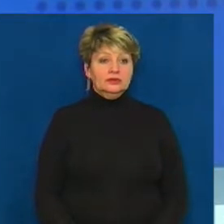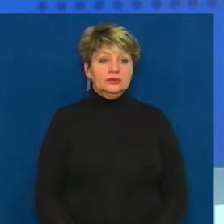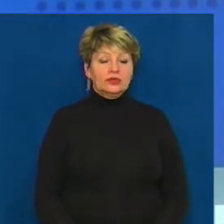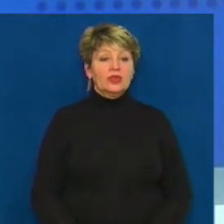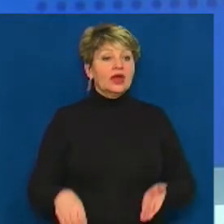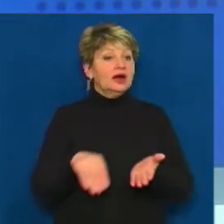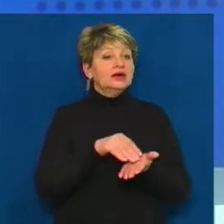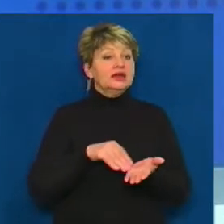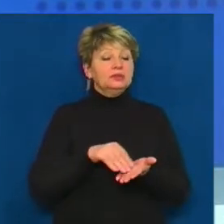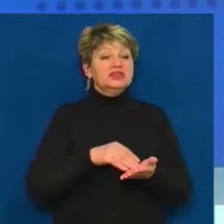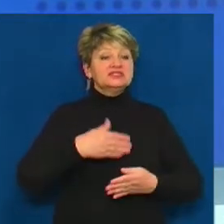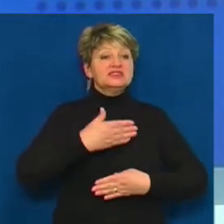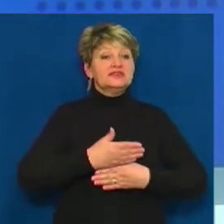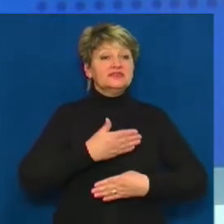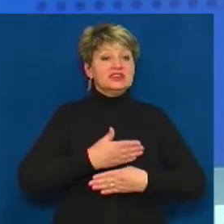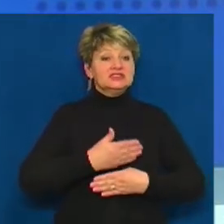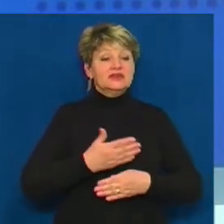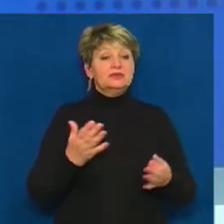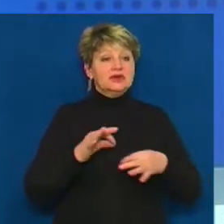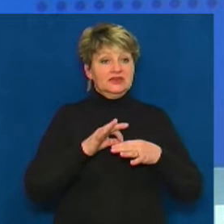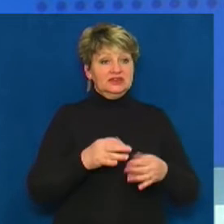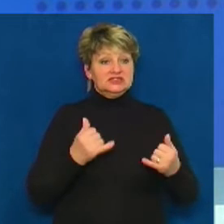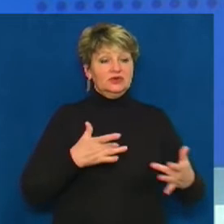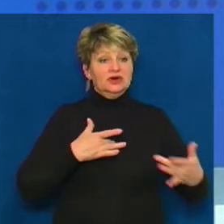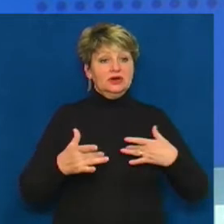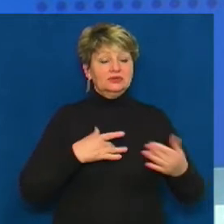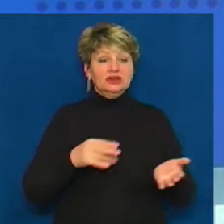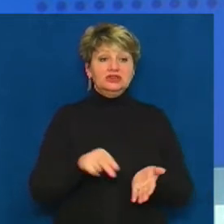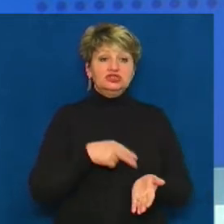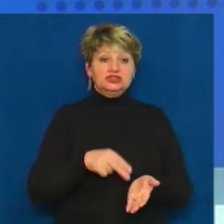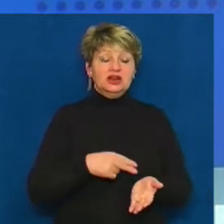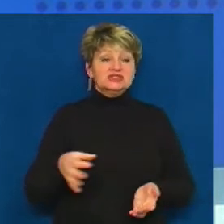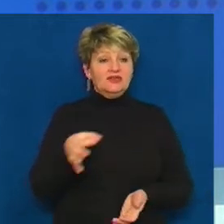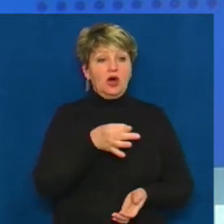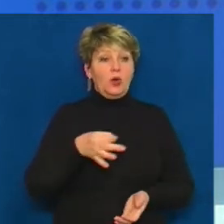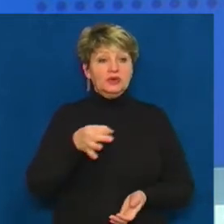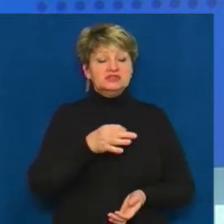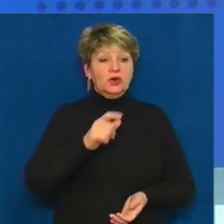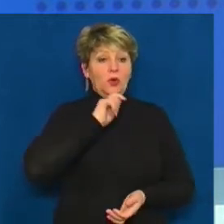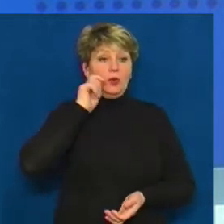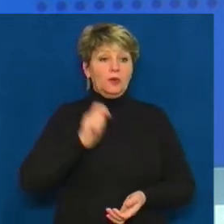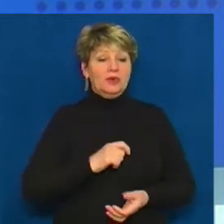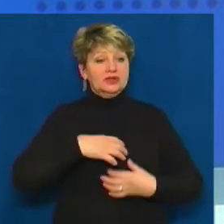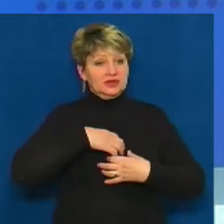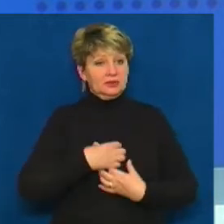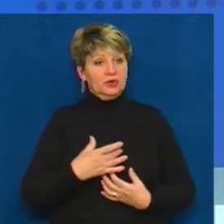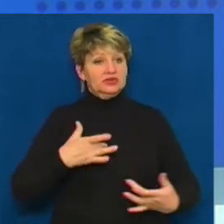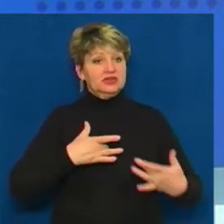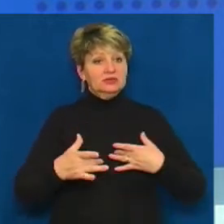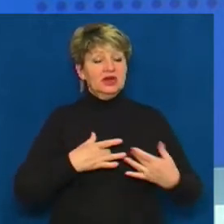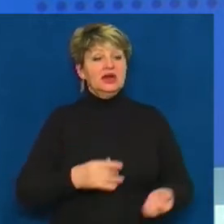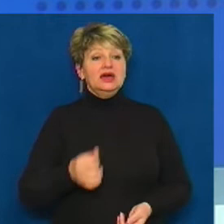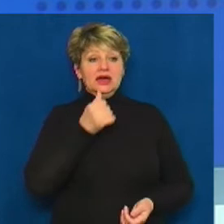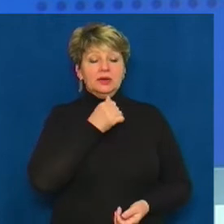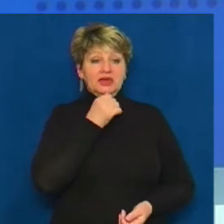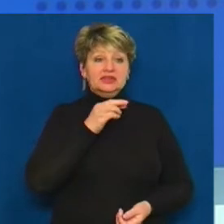Репетицію вистави «Сад Гетсиманський» провели сьогодні актори Черкаського академічного обласного українського музично-драматичного театру імені Тараса